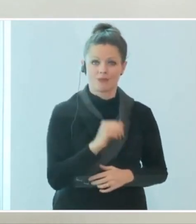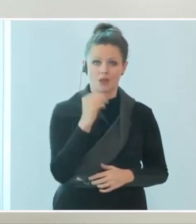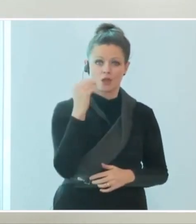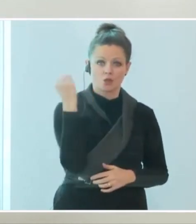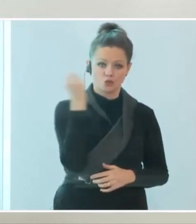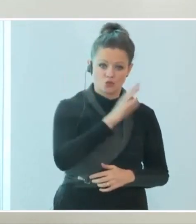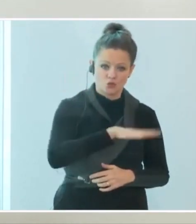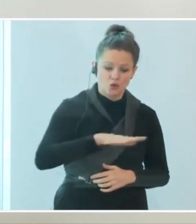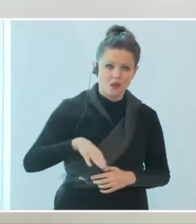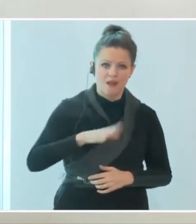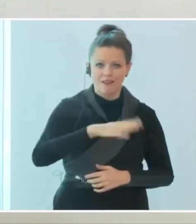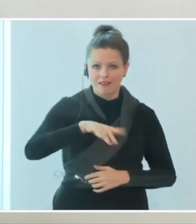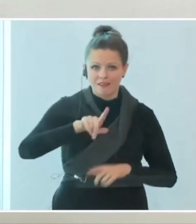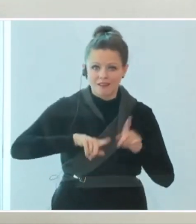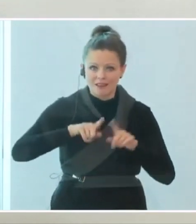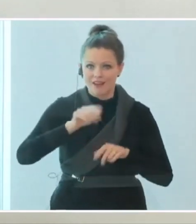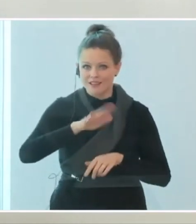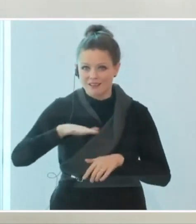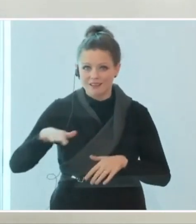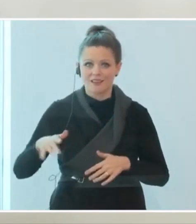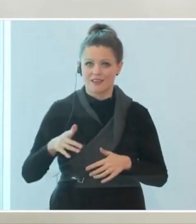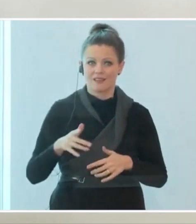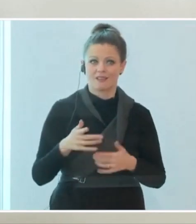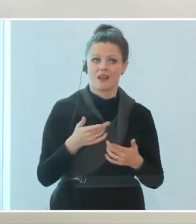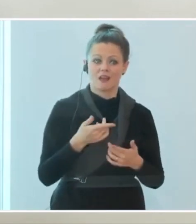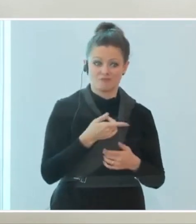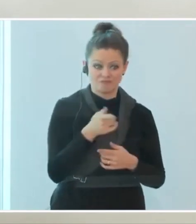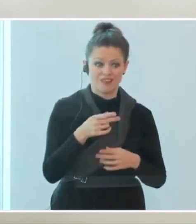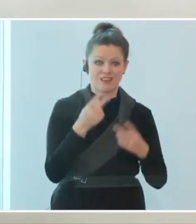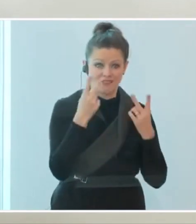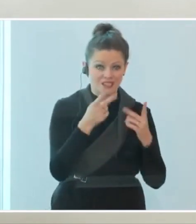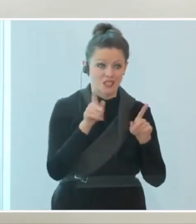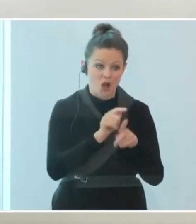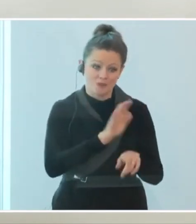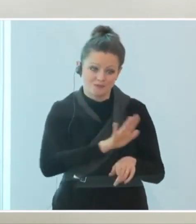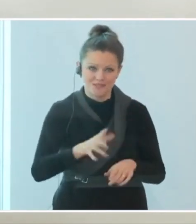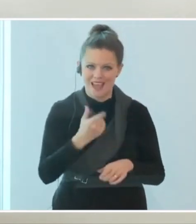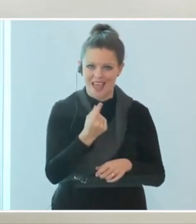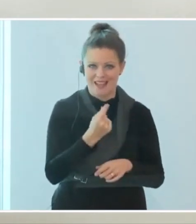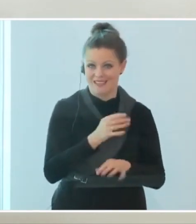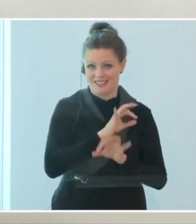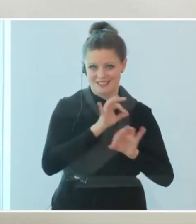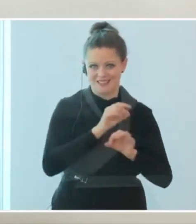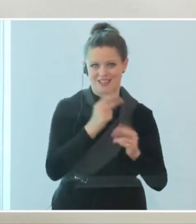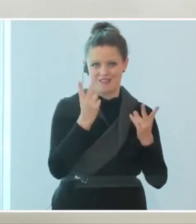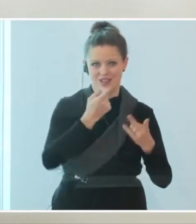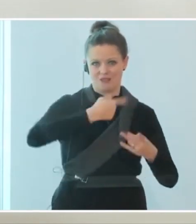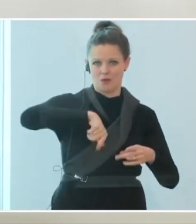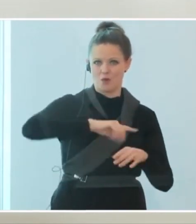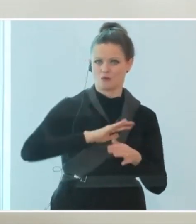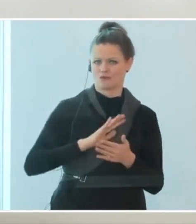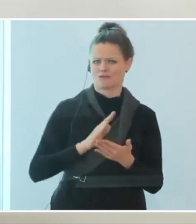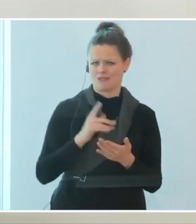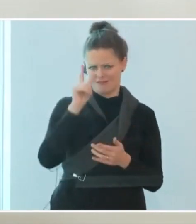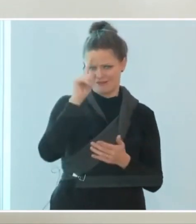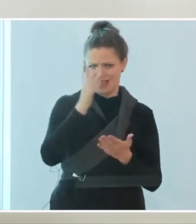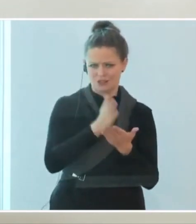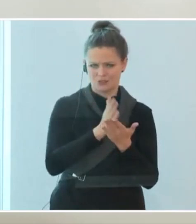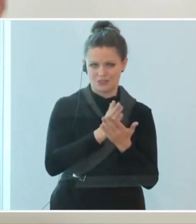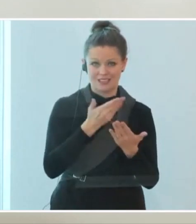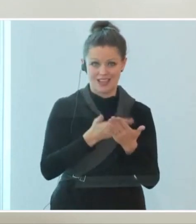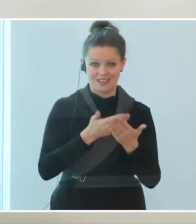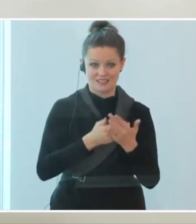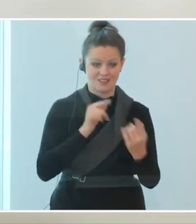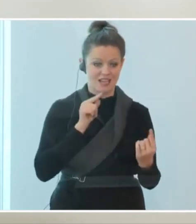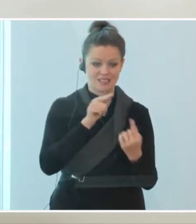Kindergarten, Kinder, auch deren Eltern uns besonders wichtig sind, ist ja bekannt und deshalb hat es ja in der Abwägung